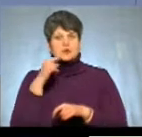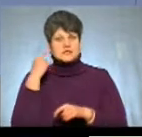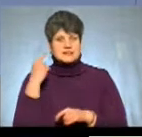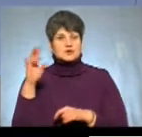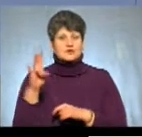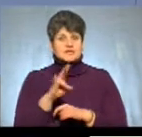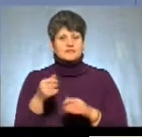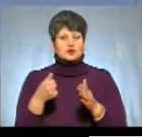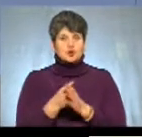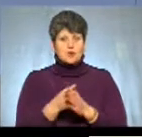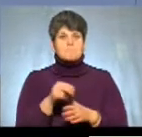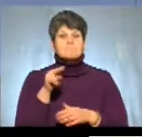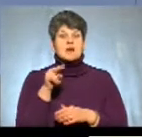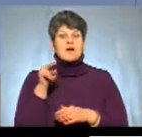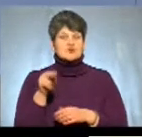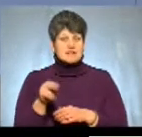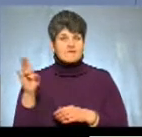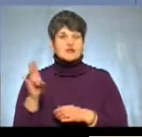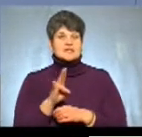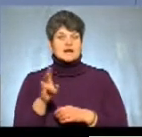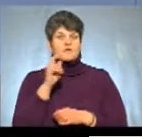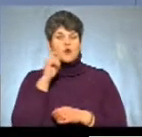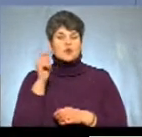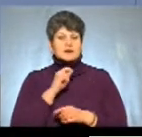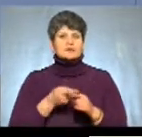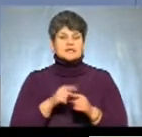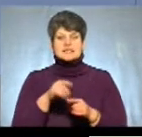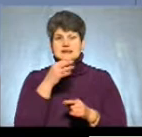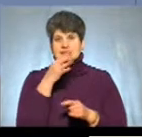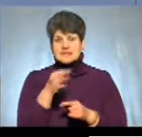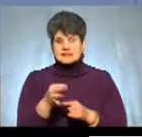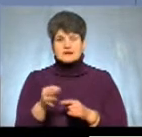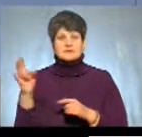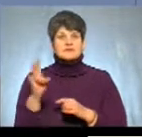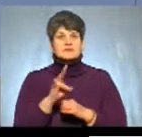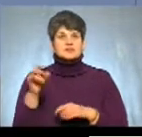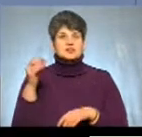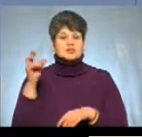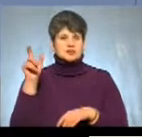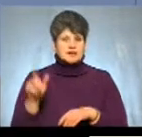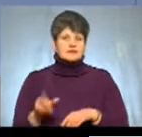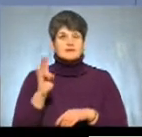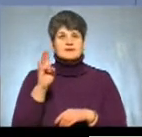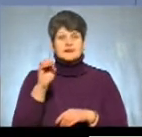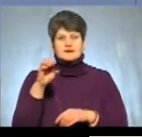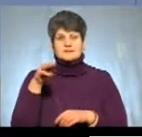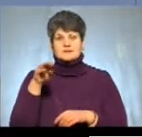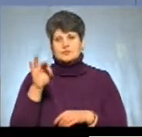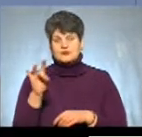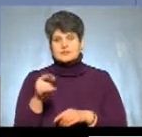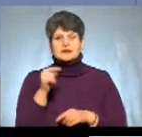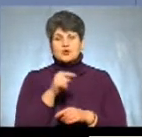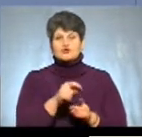Православної Церкви України. Про це повідомив архієпископ Тернопільський Кременецький Нестор. За його словами, наприкінці 2018